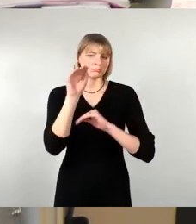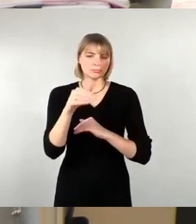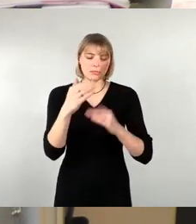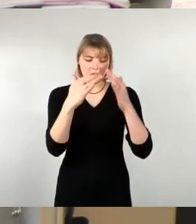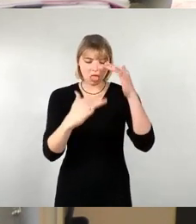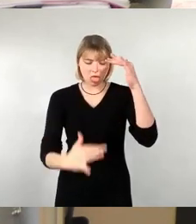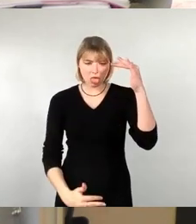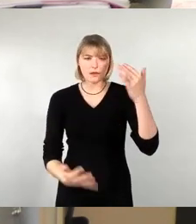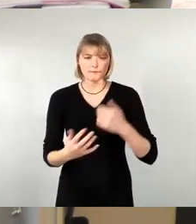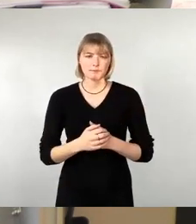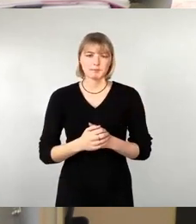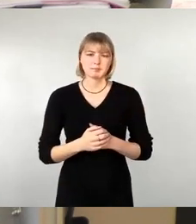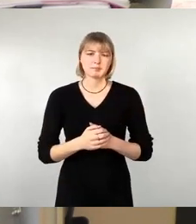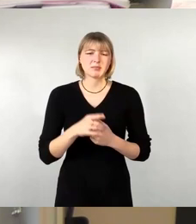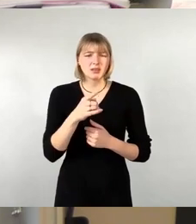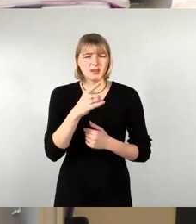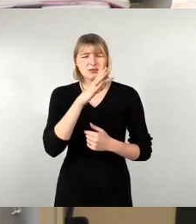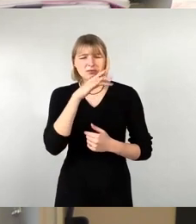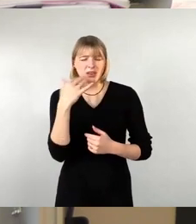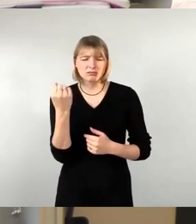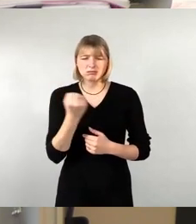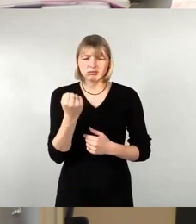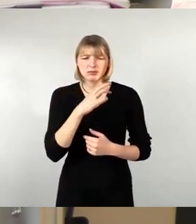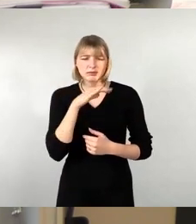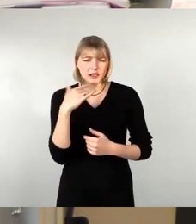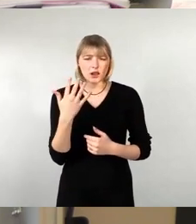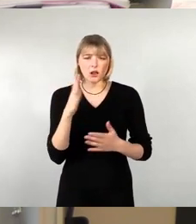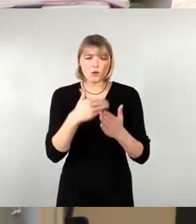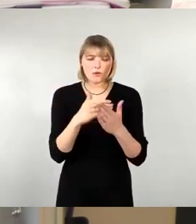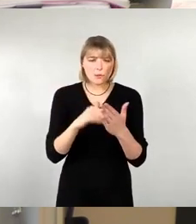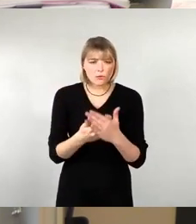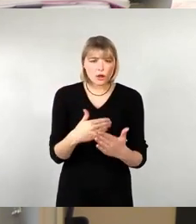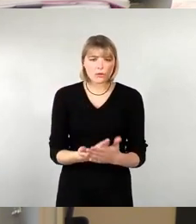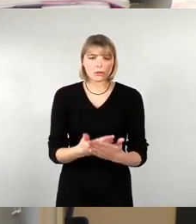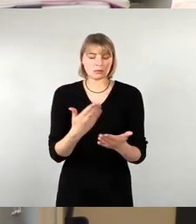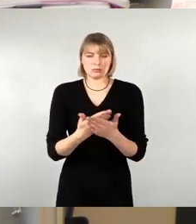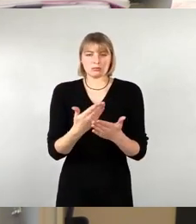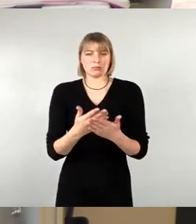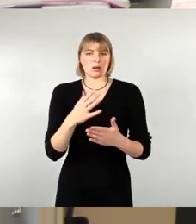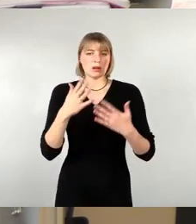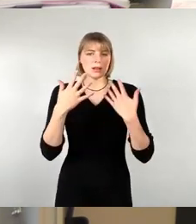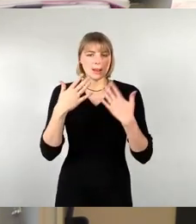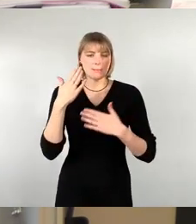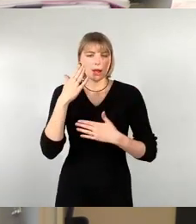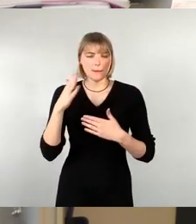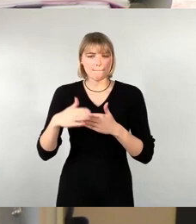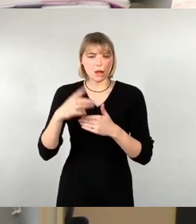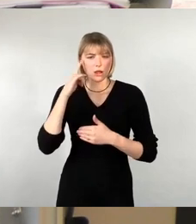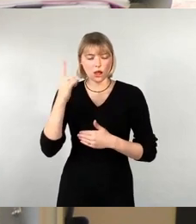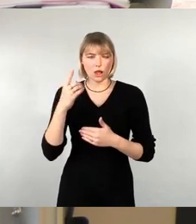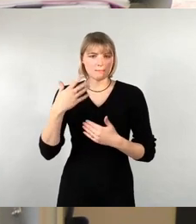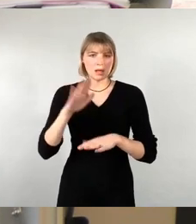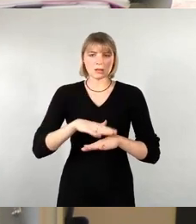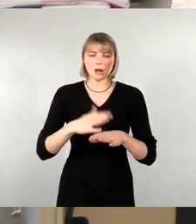Bei so einer Fülle von Aufgaben tagt der Klimabeirat ja länger als die Ausschüsse Bau, Umwelt